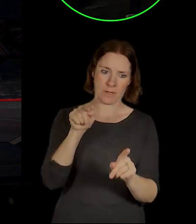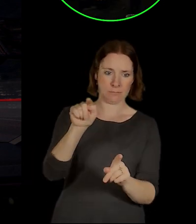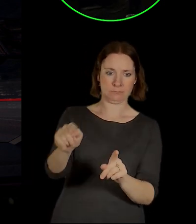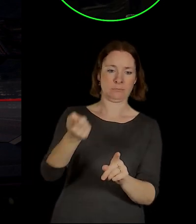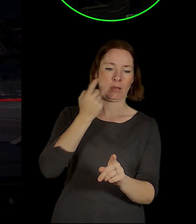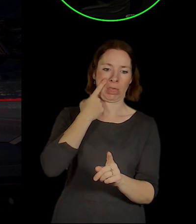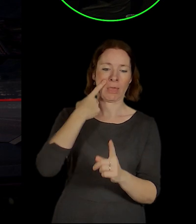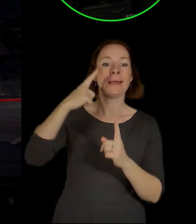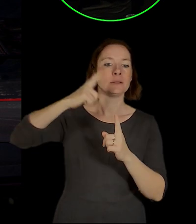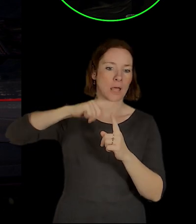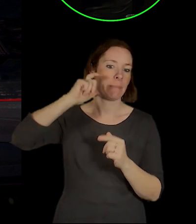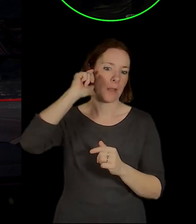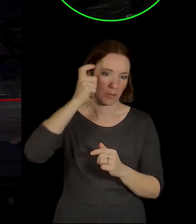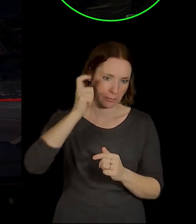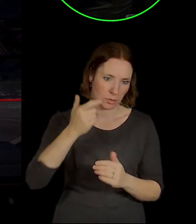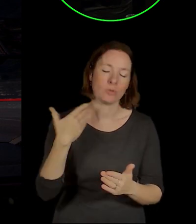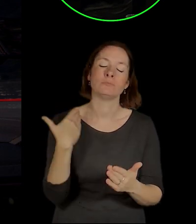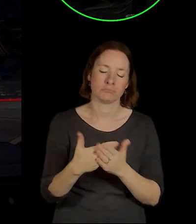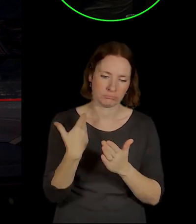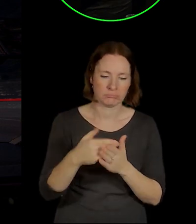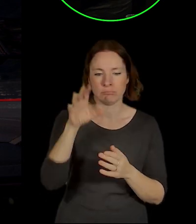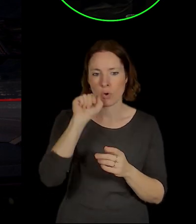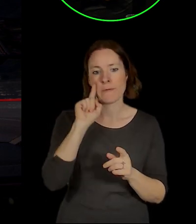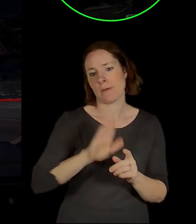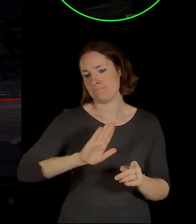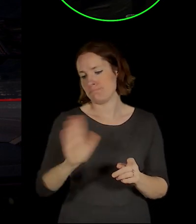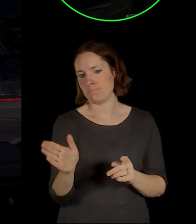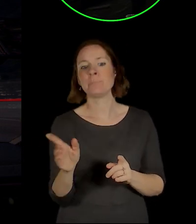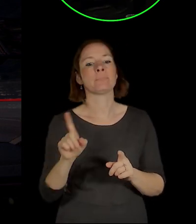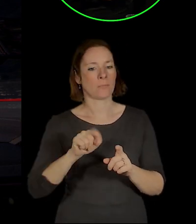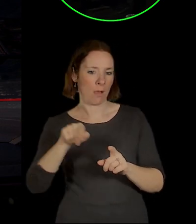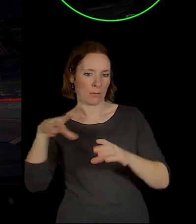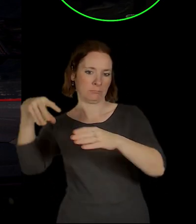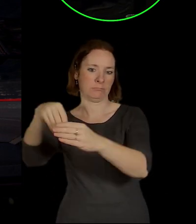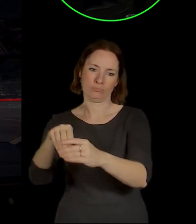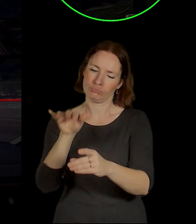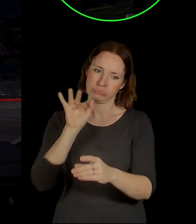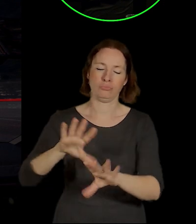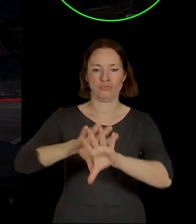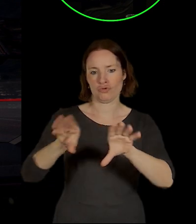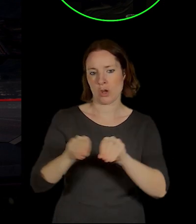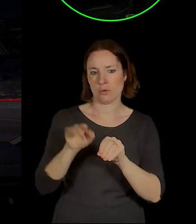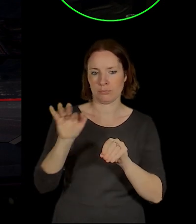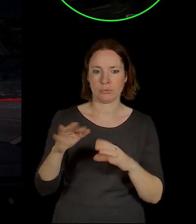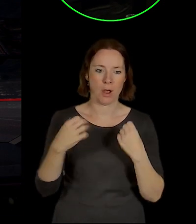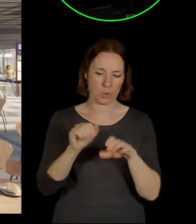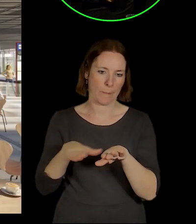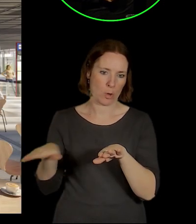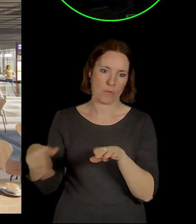uvidíte terminál Smíchov v budovu, tak máte zahnout doprava, protože tam jedete přímo do Kissenredu nebo parkoviště.